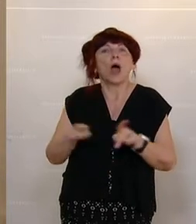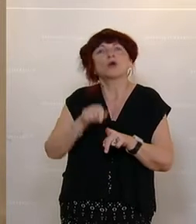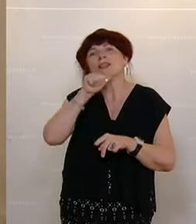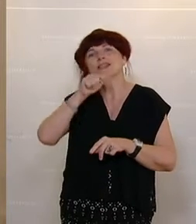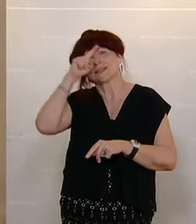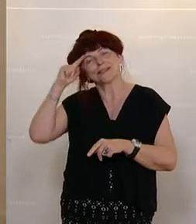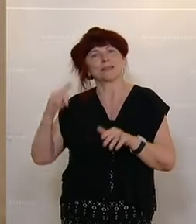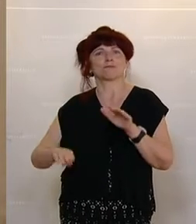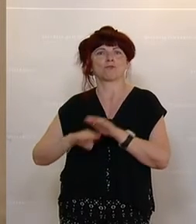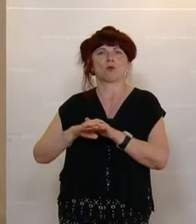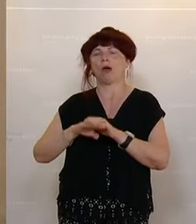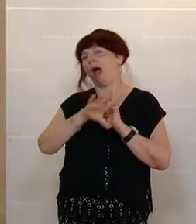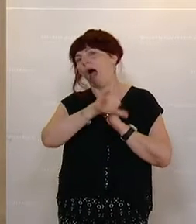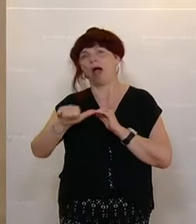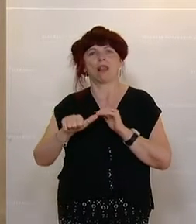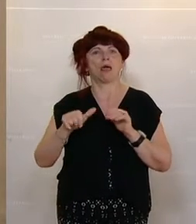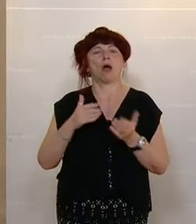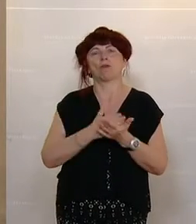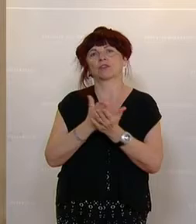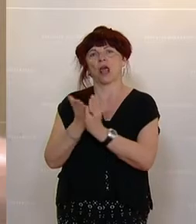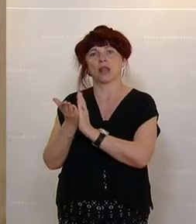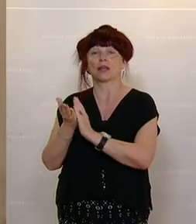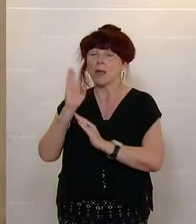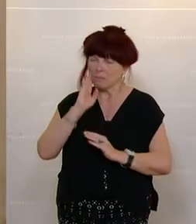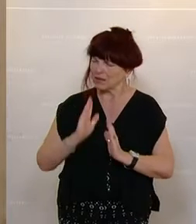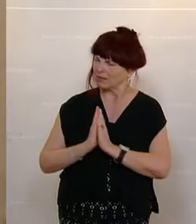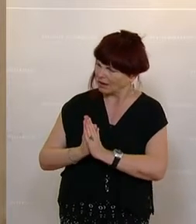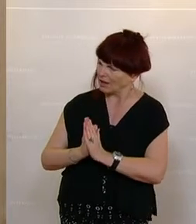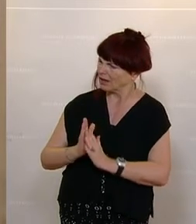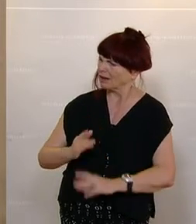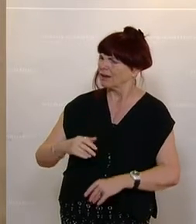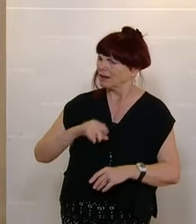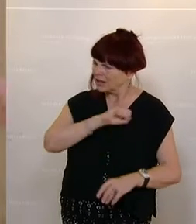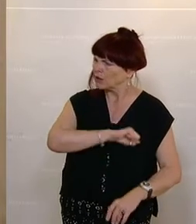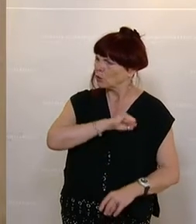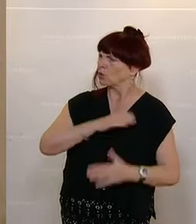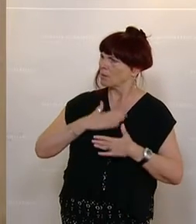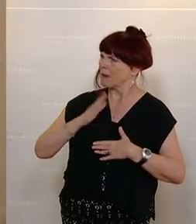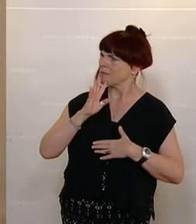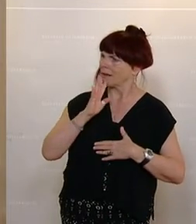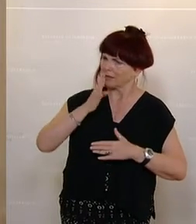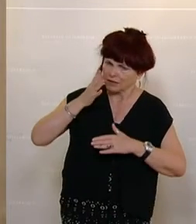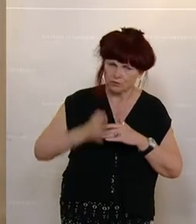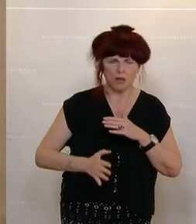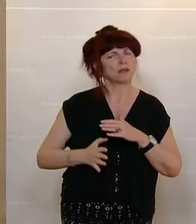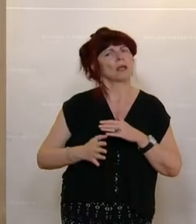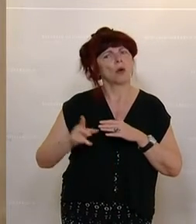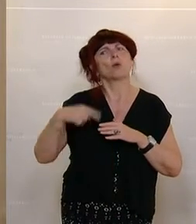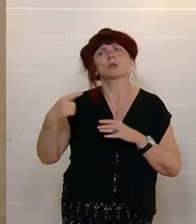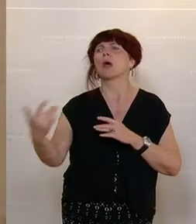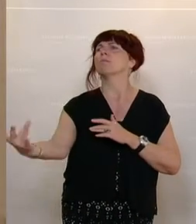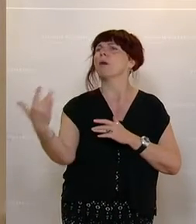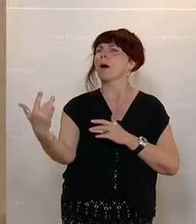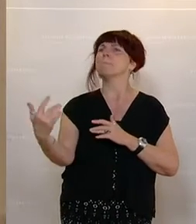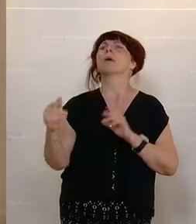Ich würde es sehr begrüßen, wenn Sie die Geduld hätten, meine Rede zu Ende anzuhören. Und dann höre ich mir gern Ihre Wiederrede an.